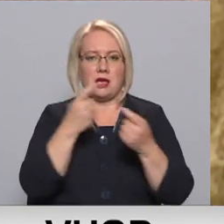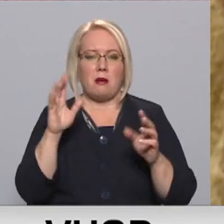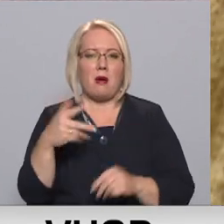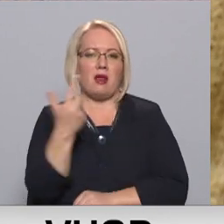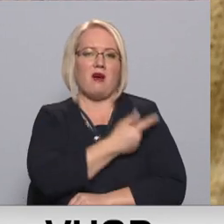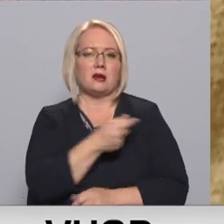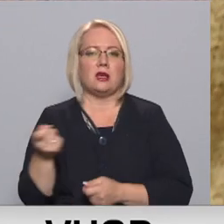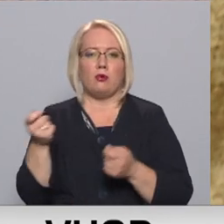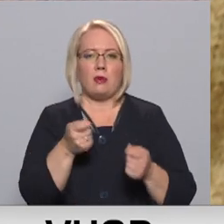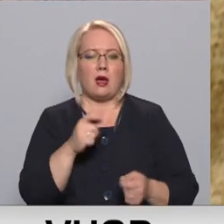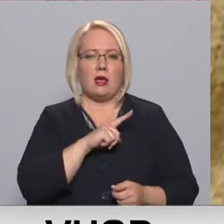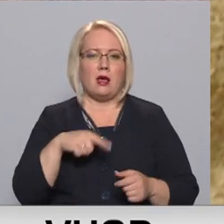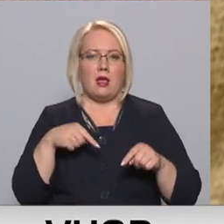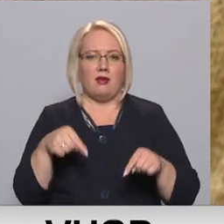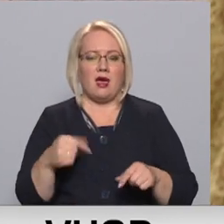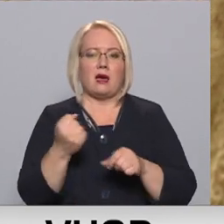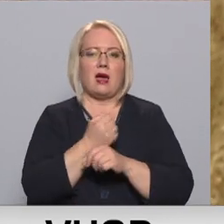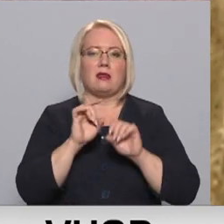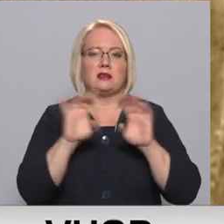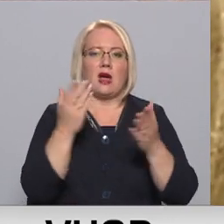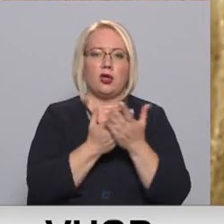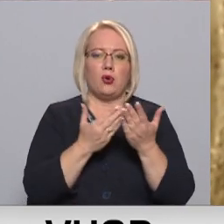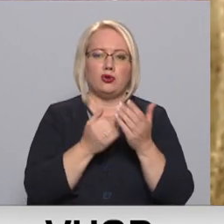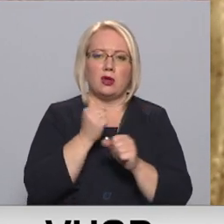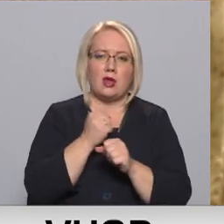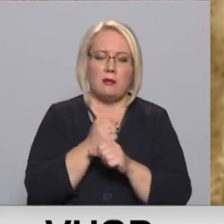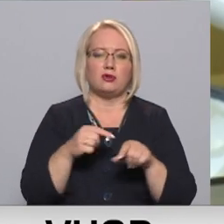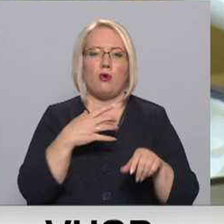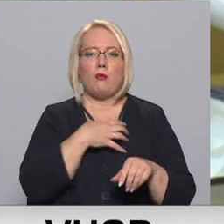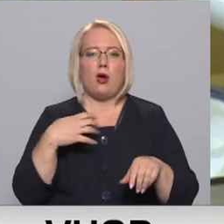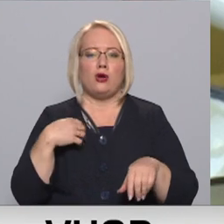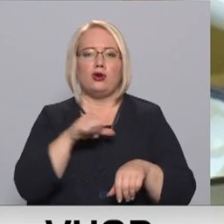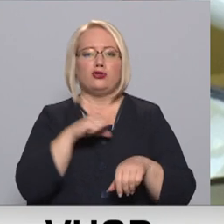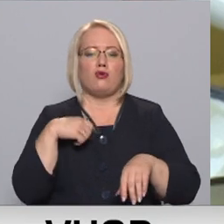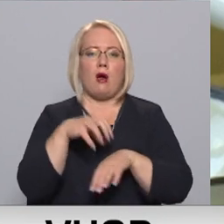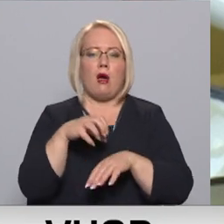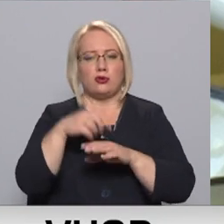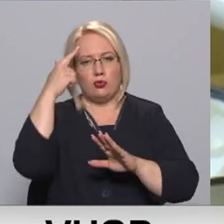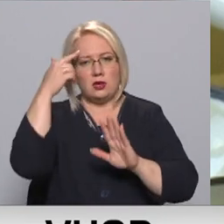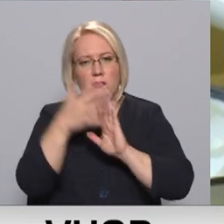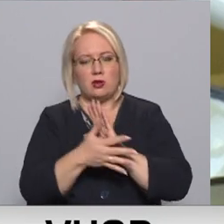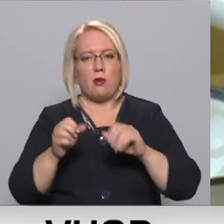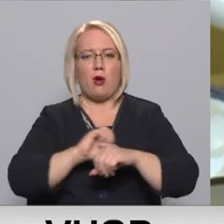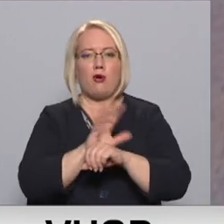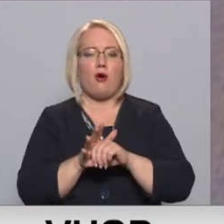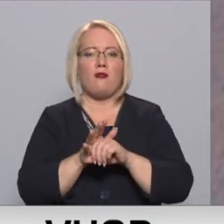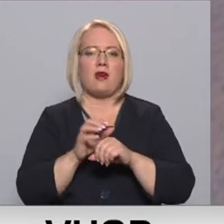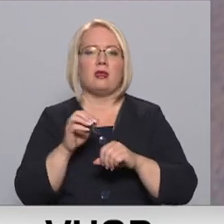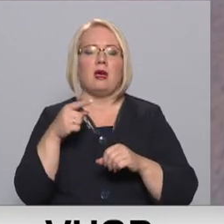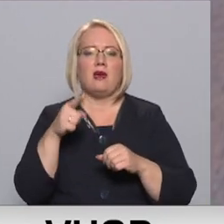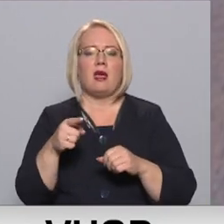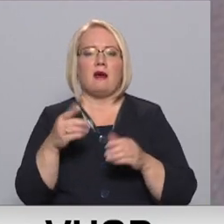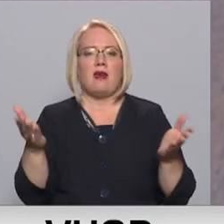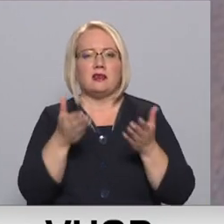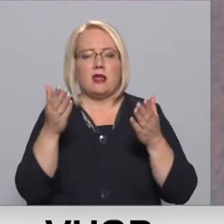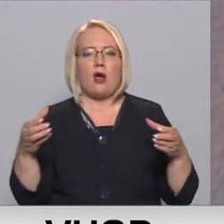piegādi Latvijai. Gan skaidrojošais darbs, gan pašu mediķu izpratne par Covid-19 veicināja kolektīvā aktīvu